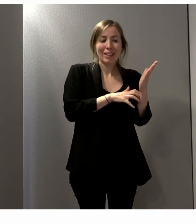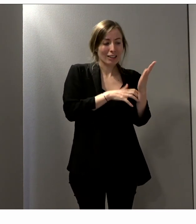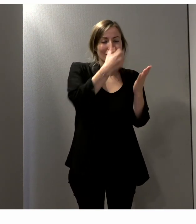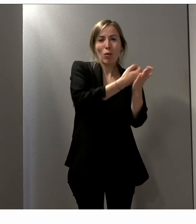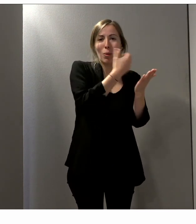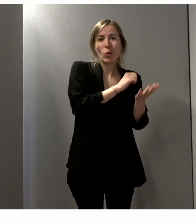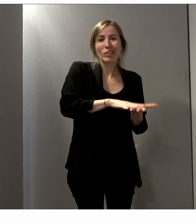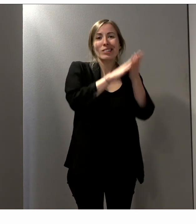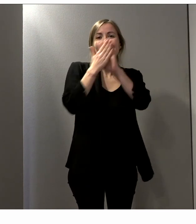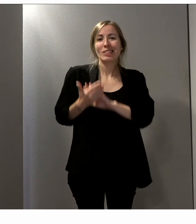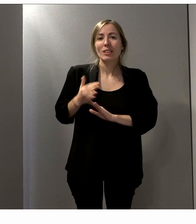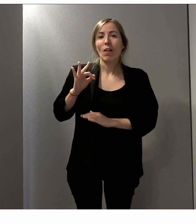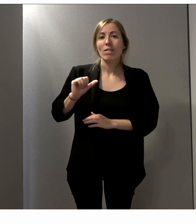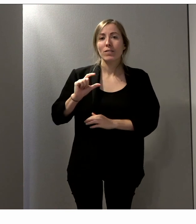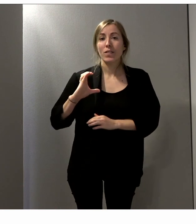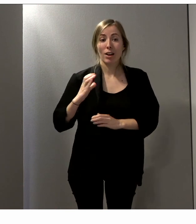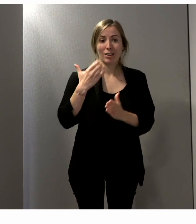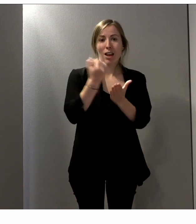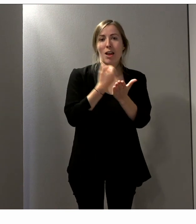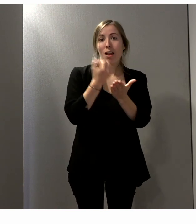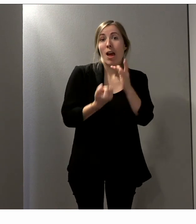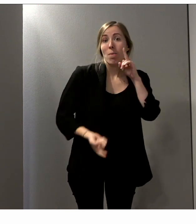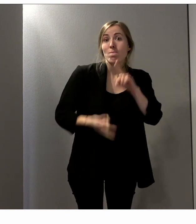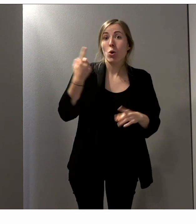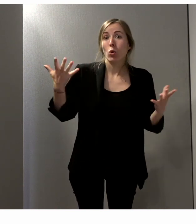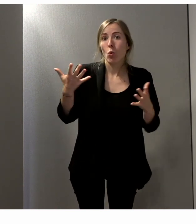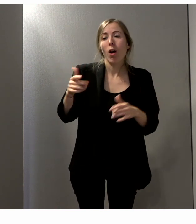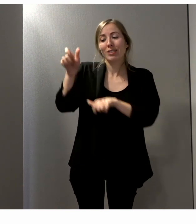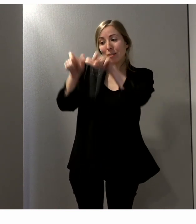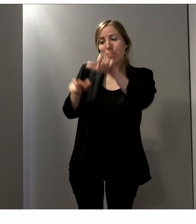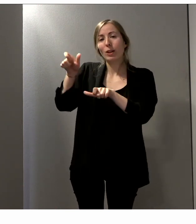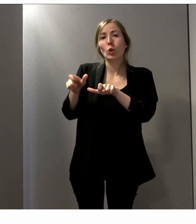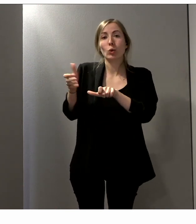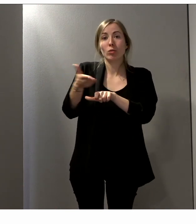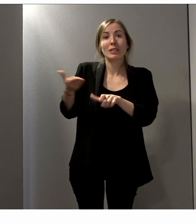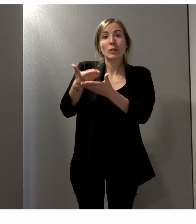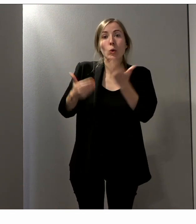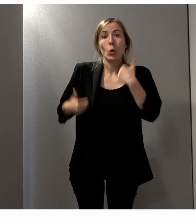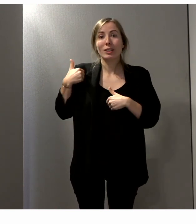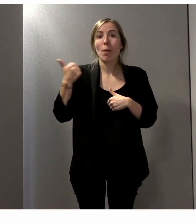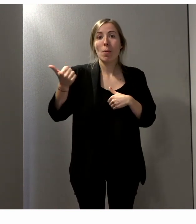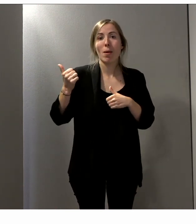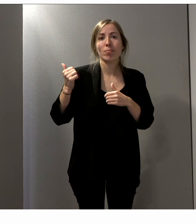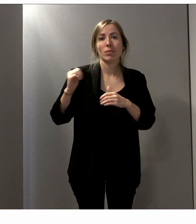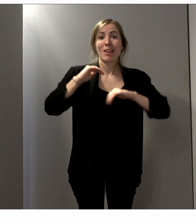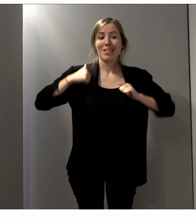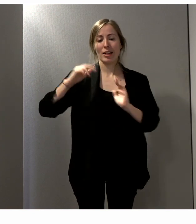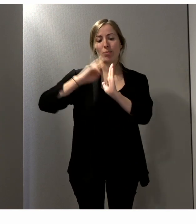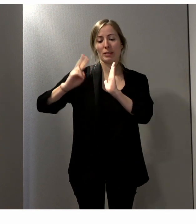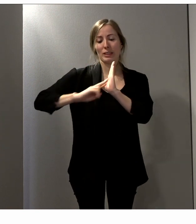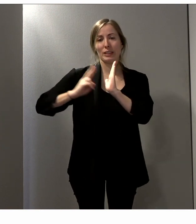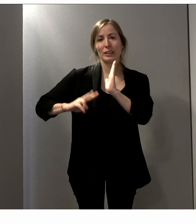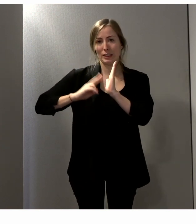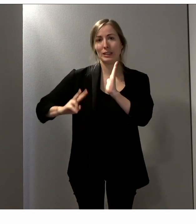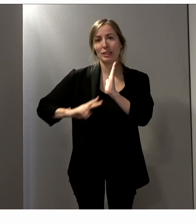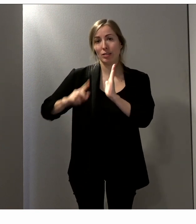'information en Facile à lire et à comprendre, c'est que ce soit bien évidemment relu par une personne en situation de handicap intellectuel,